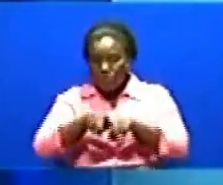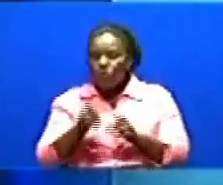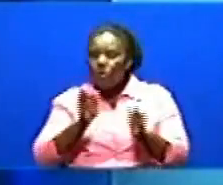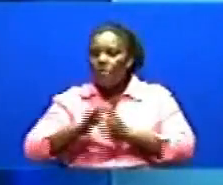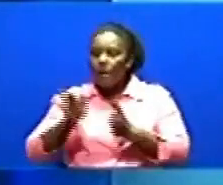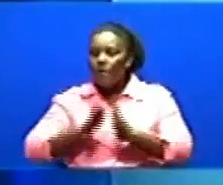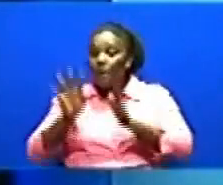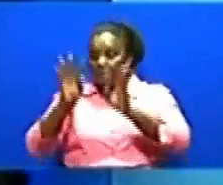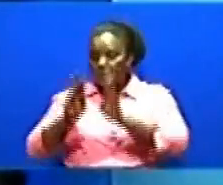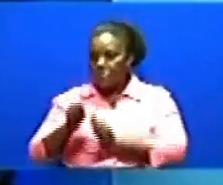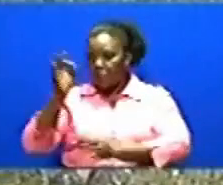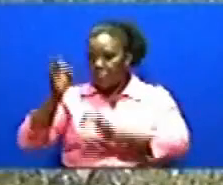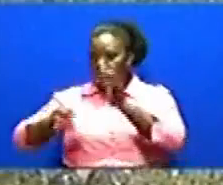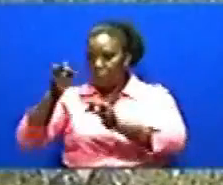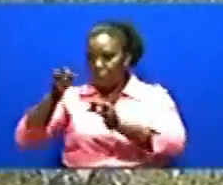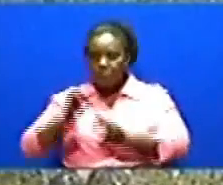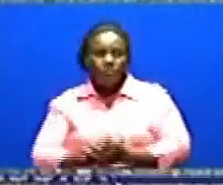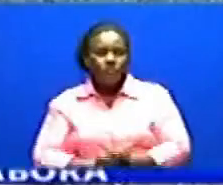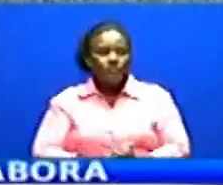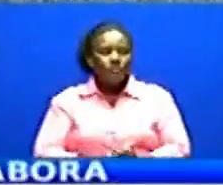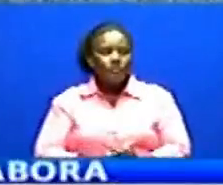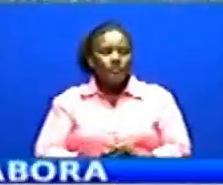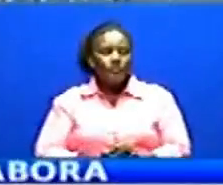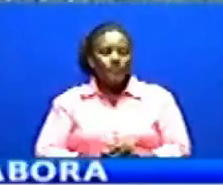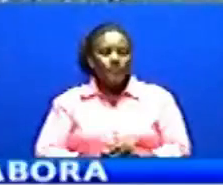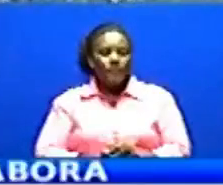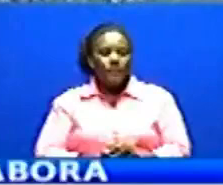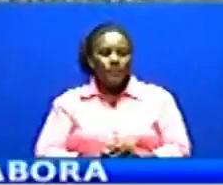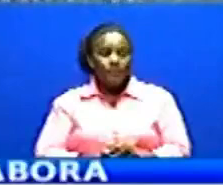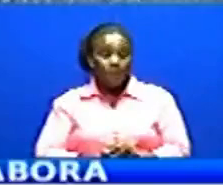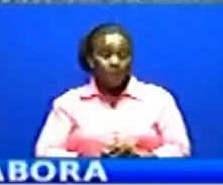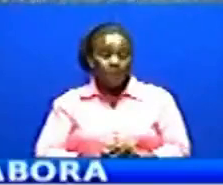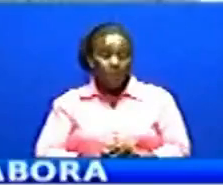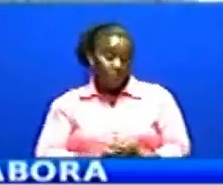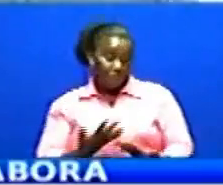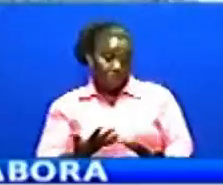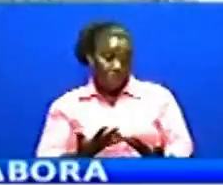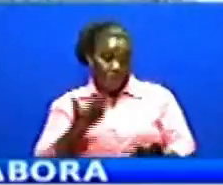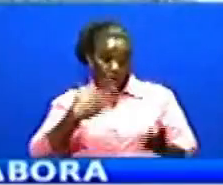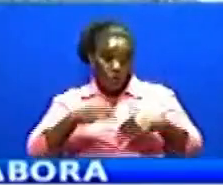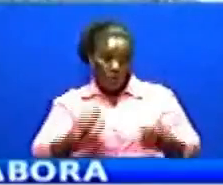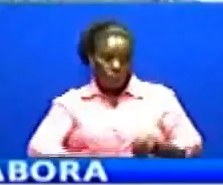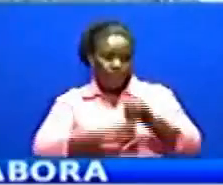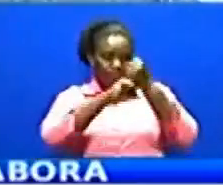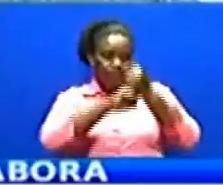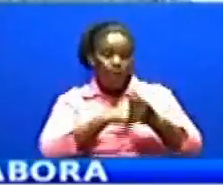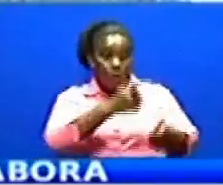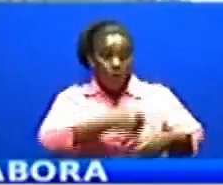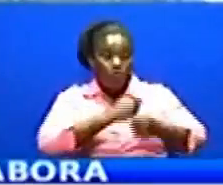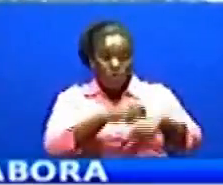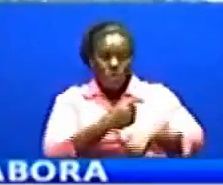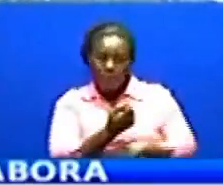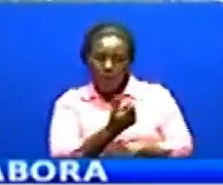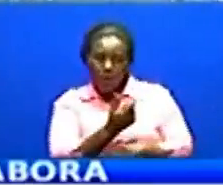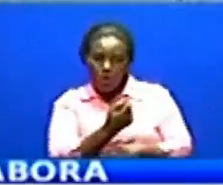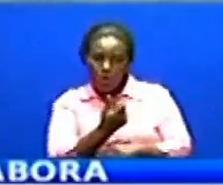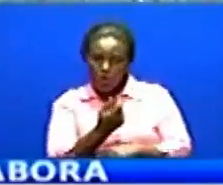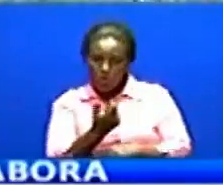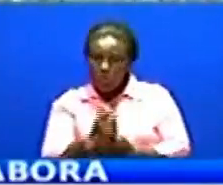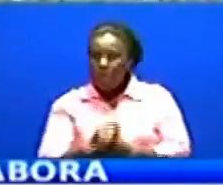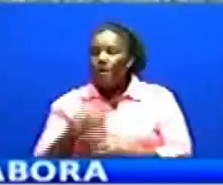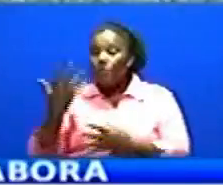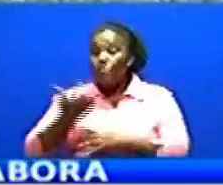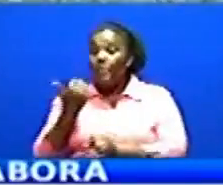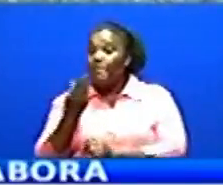ripoti kamile Iri kwawezesha wakulima kwa maazao ya jamiye mikunde kupata beinzuli